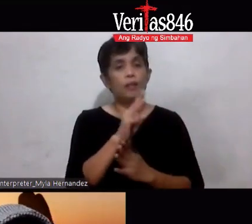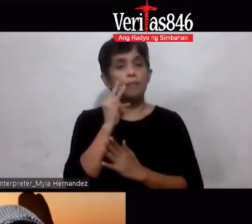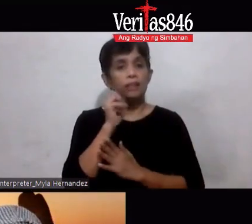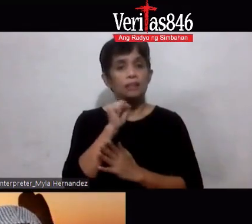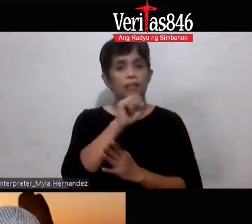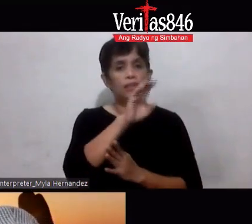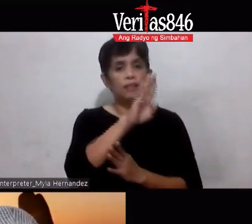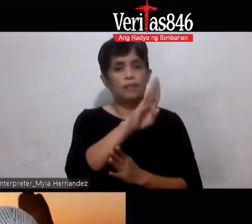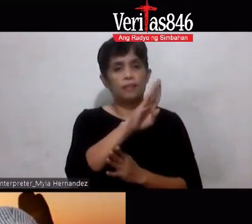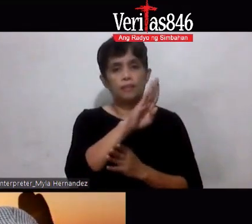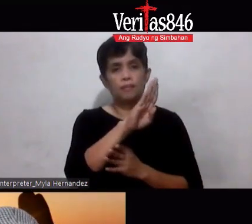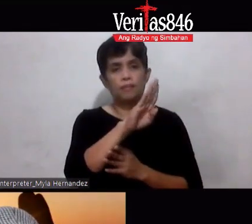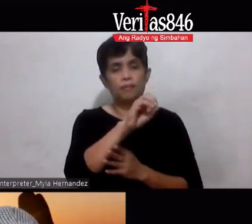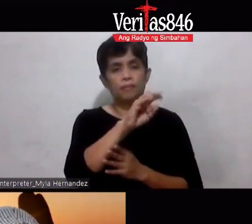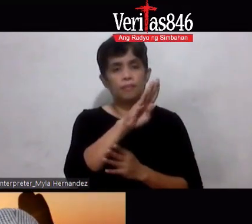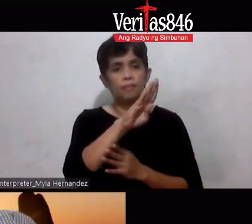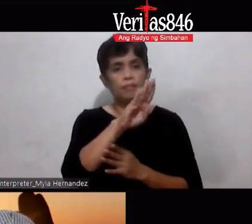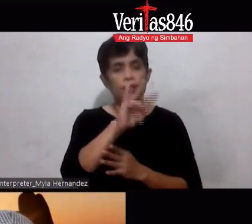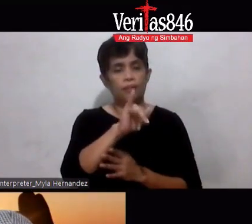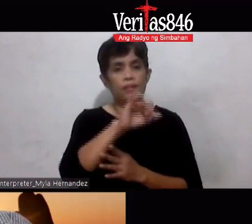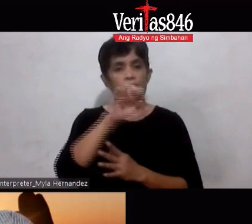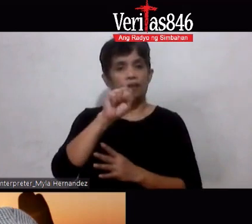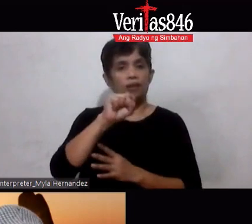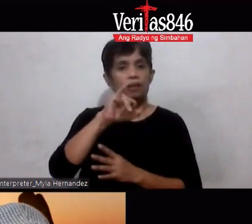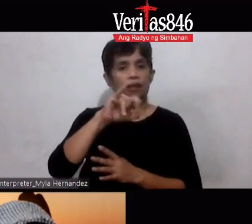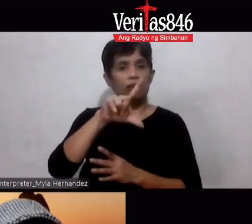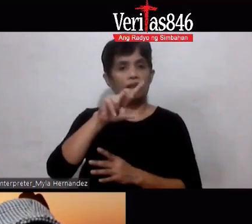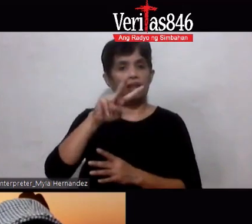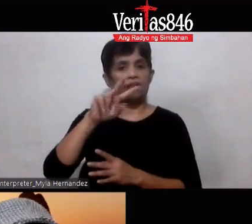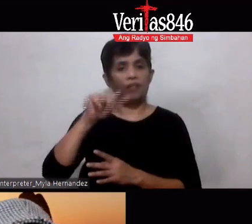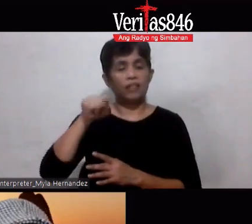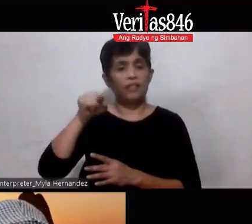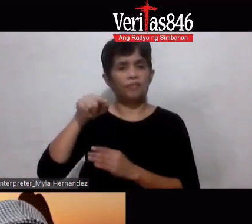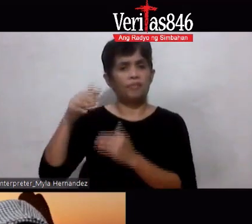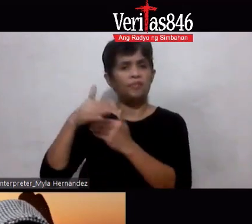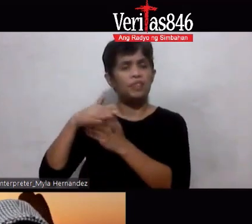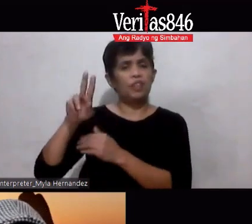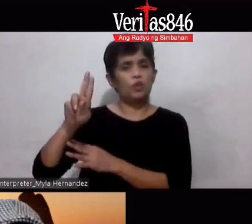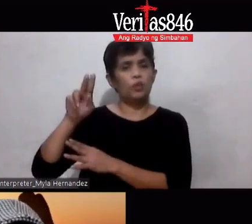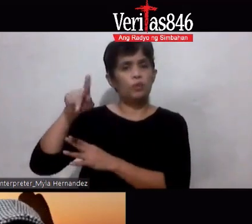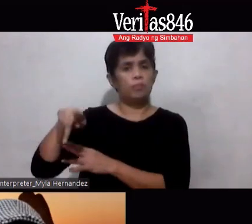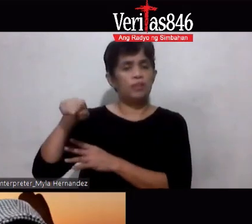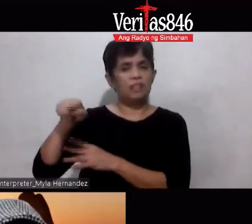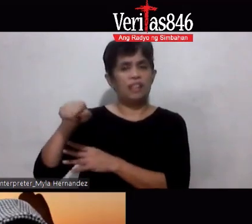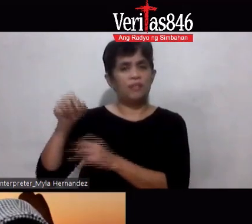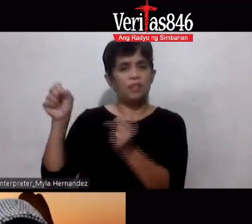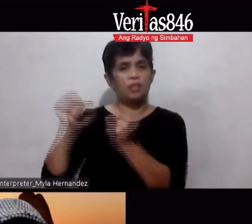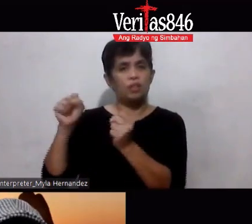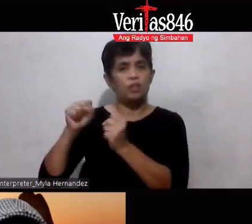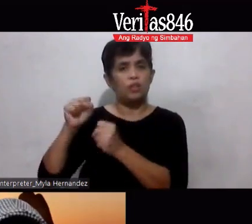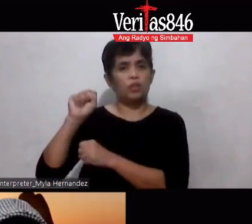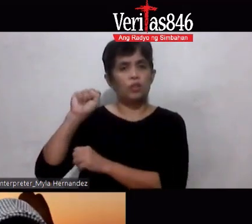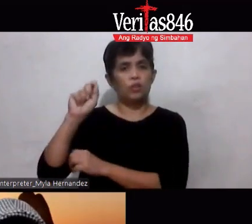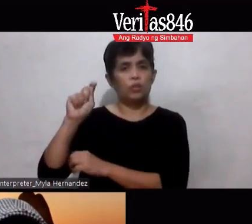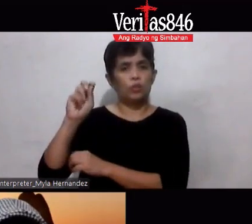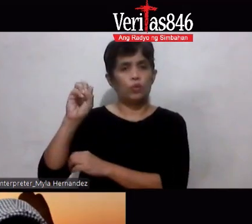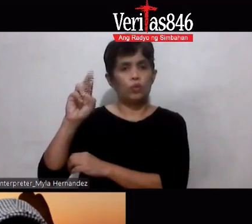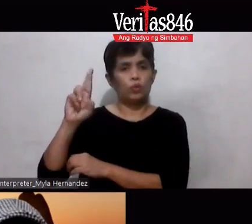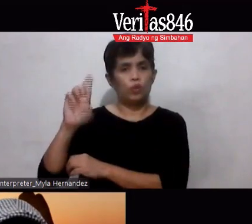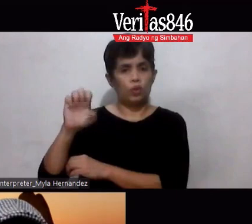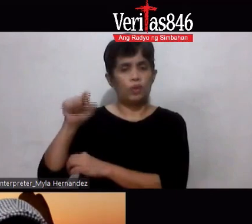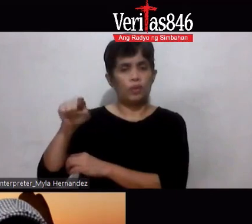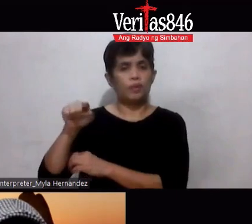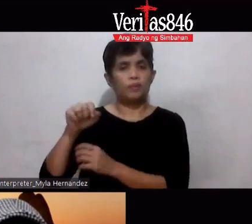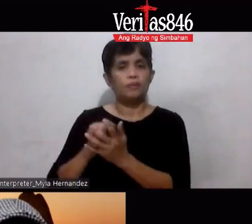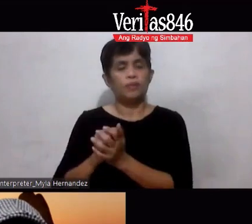I think she lives near UP Village May malit siyang tindahan Okay? And Bilib ako kay Sis Bobby